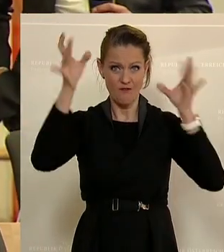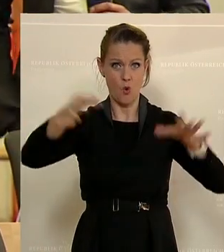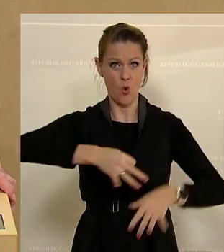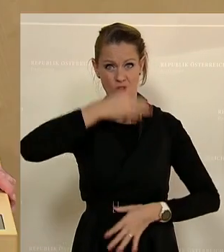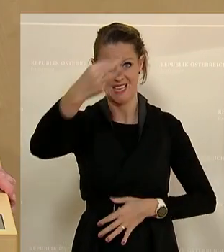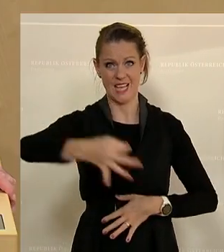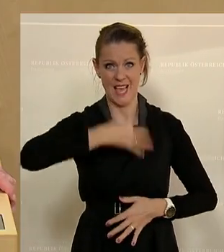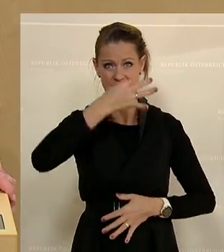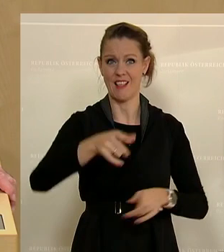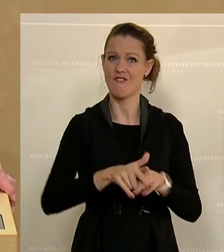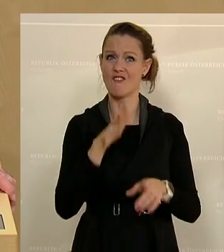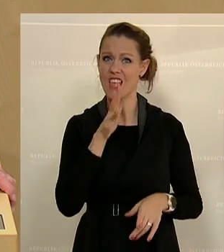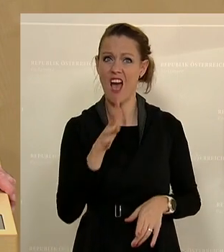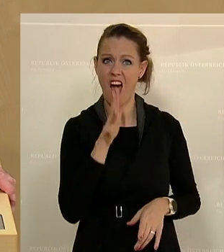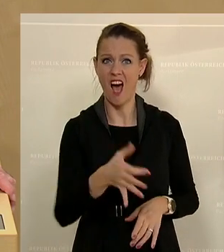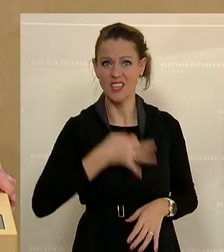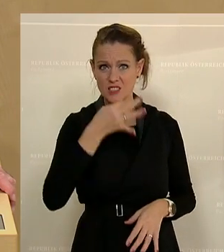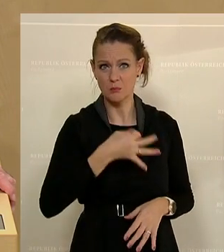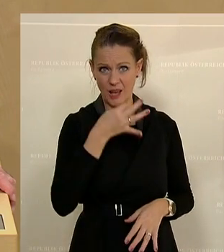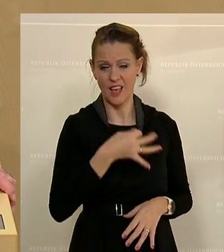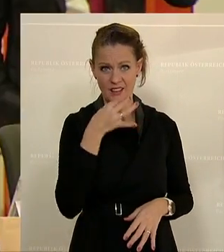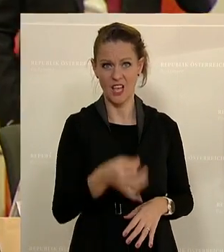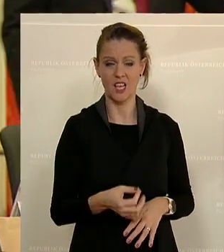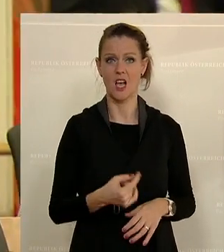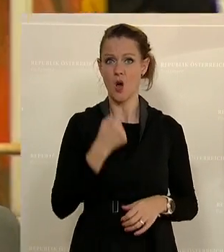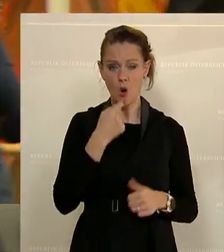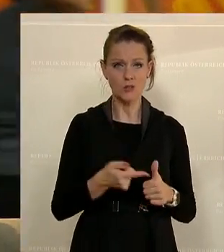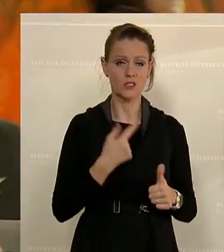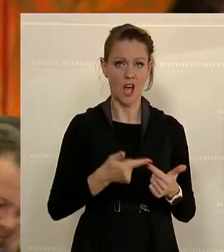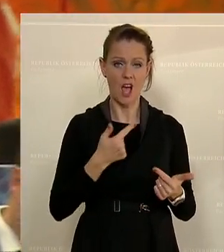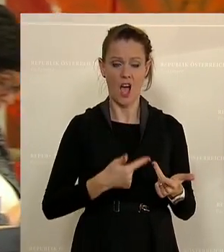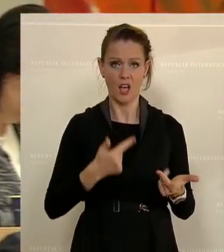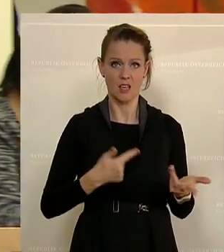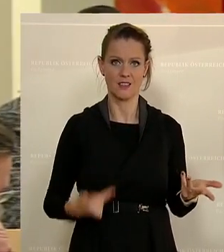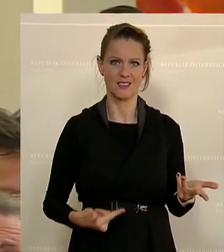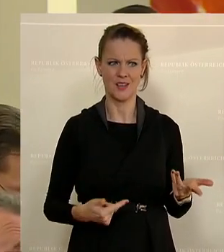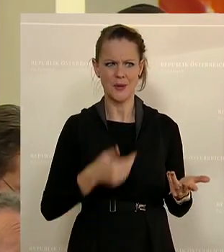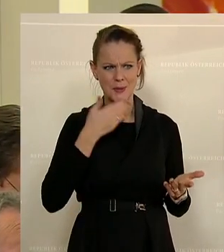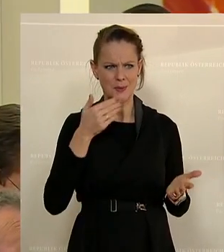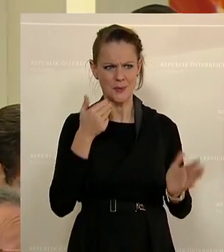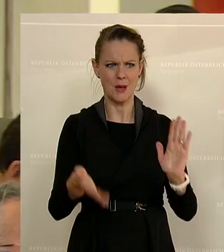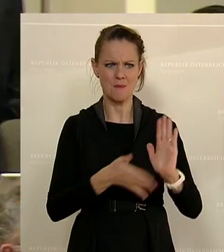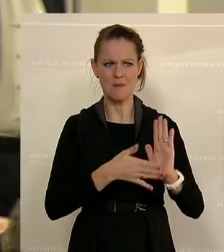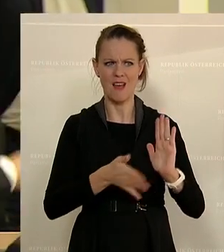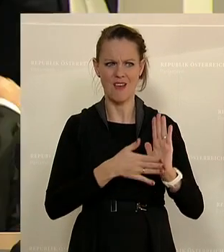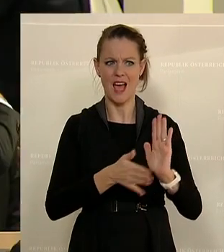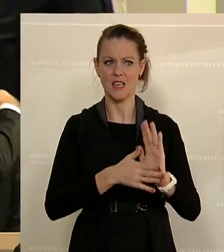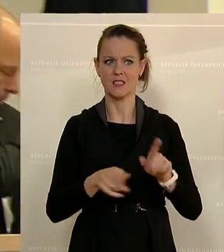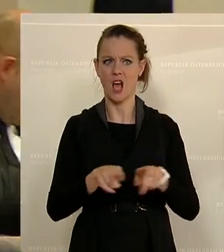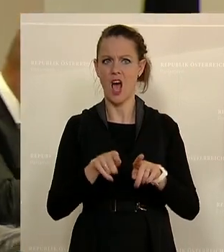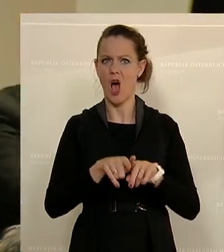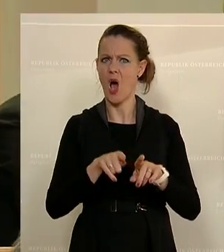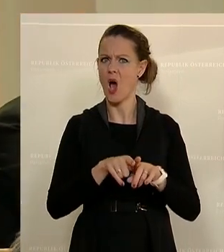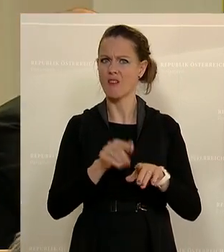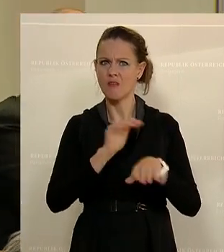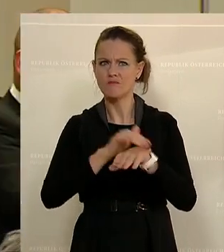politischen Hasspredigers mit Behauptungen, die nicht nur nicht bewiesen, sondern nicht einmal erhoben worden sind,